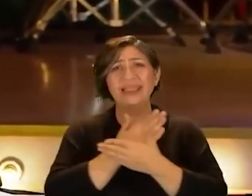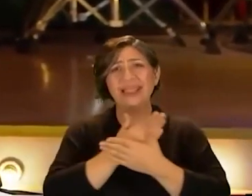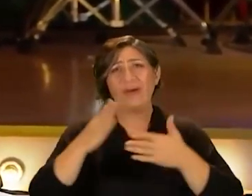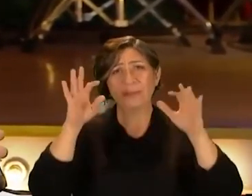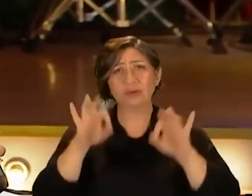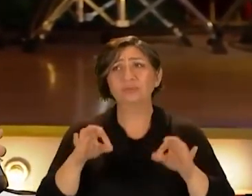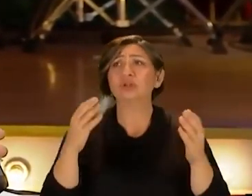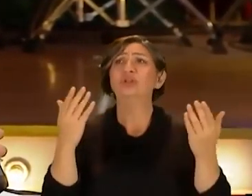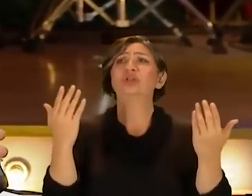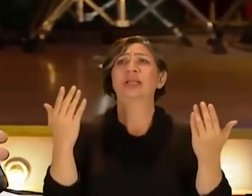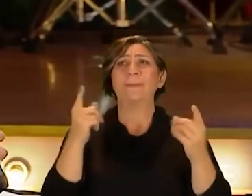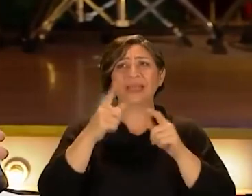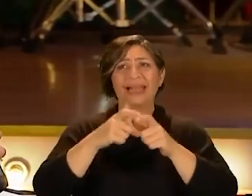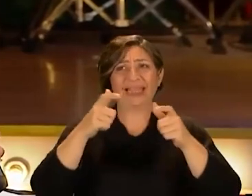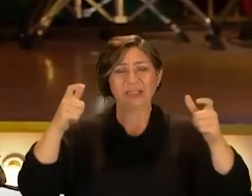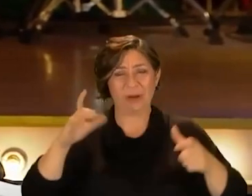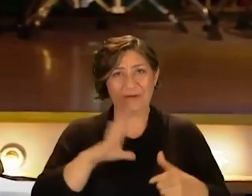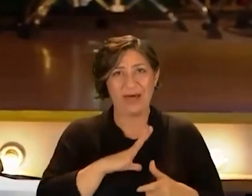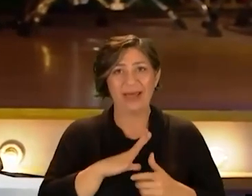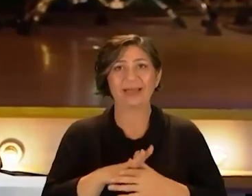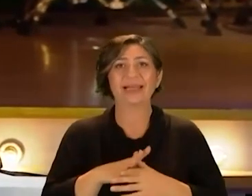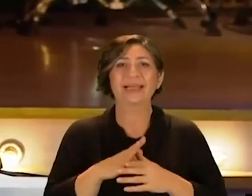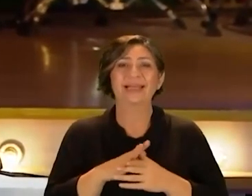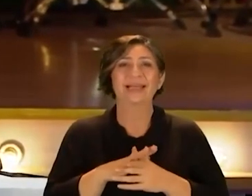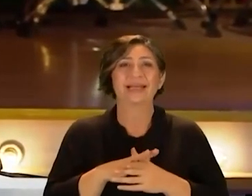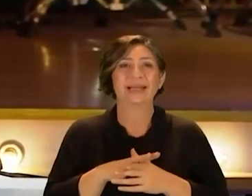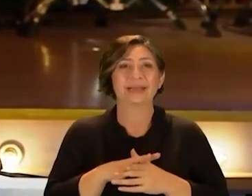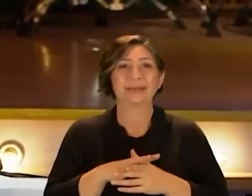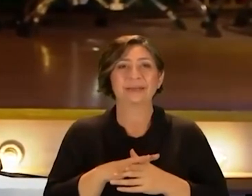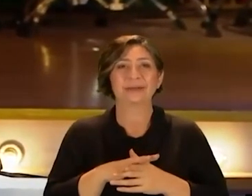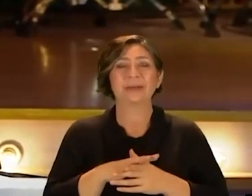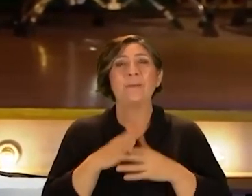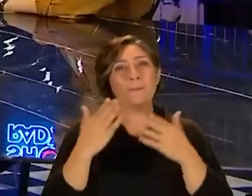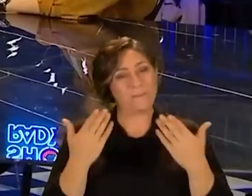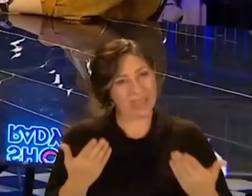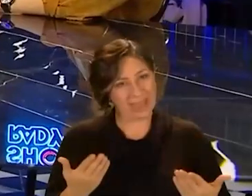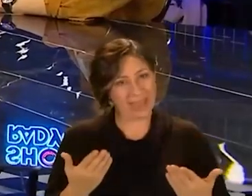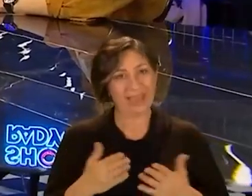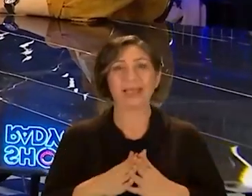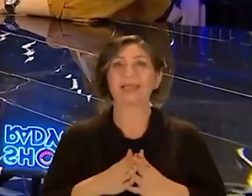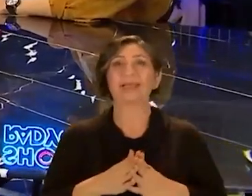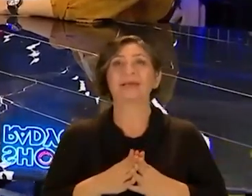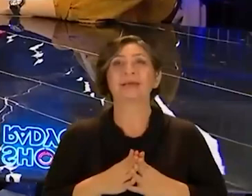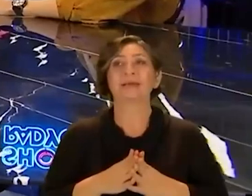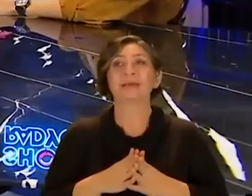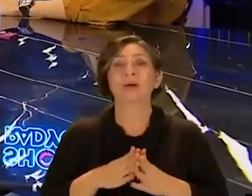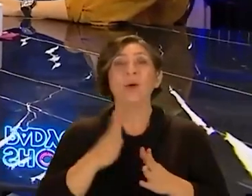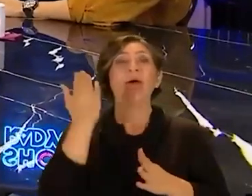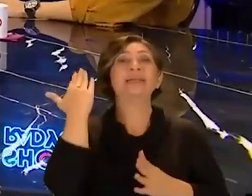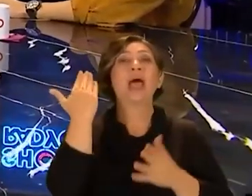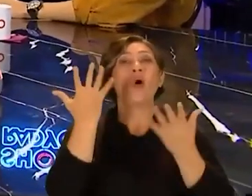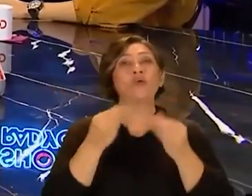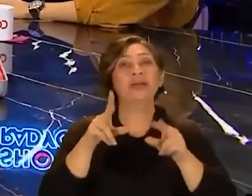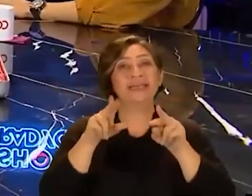devam etmeye başladım inşallah değil mi Bir gelişme var hafif bir gelişme değil mi Evet Peki Bir şey o